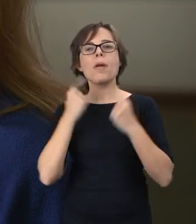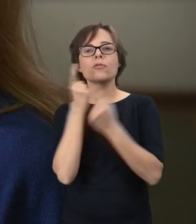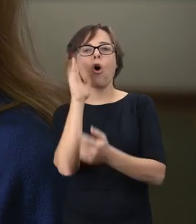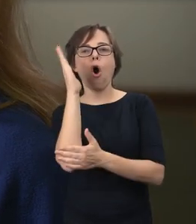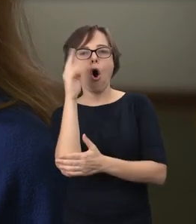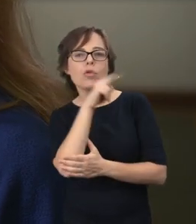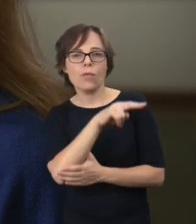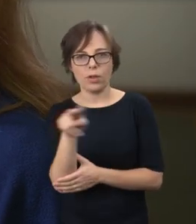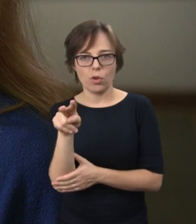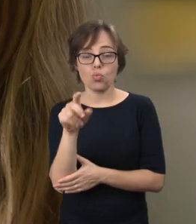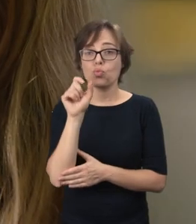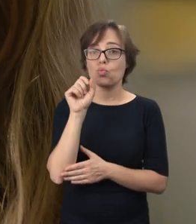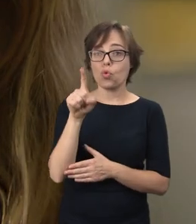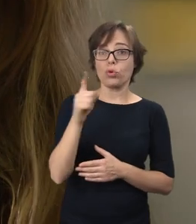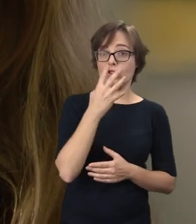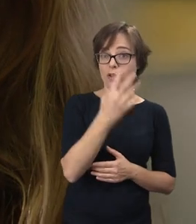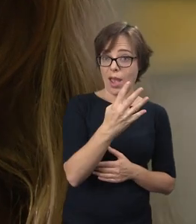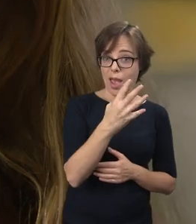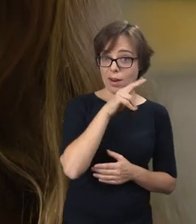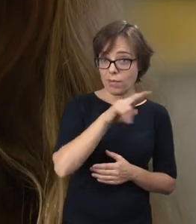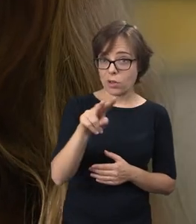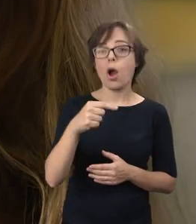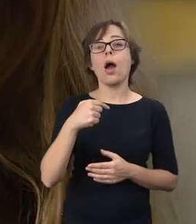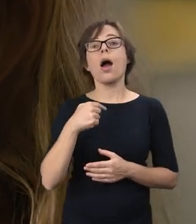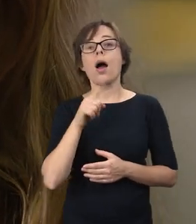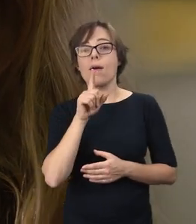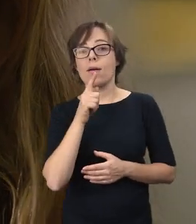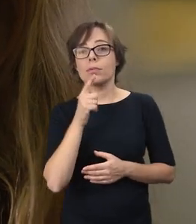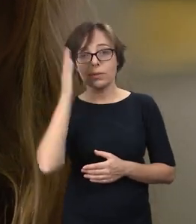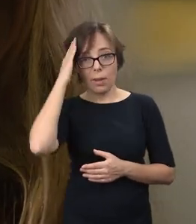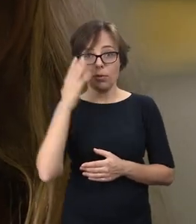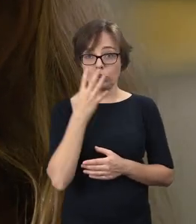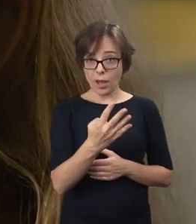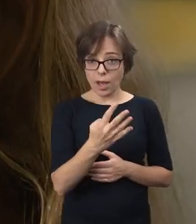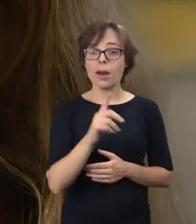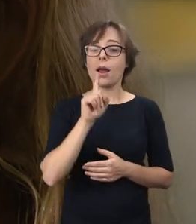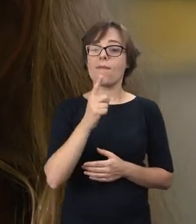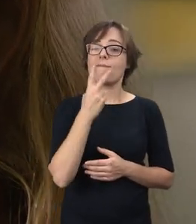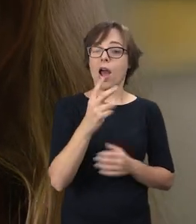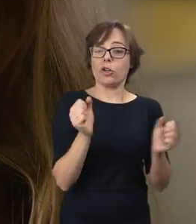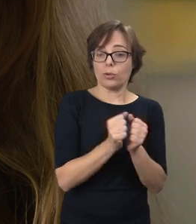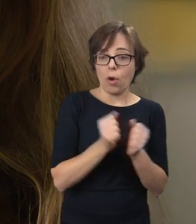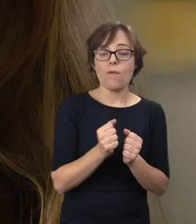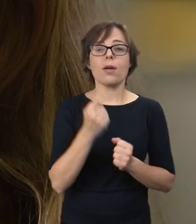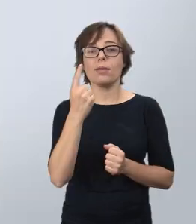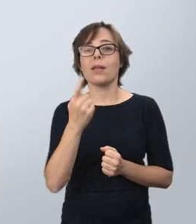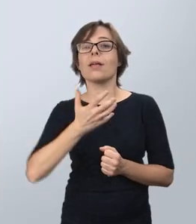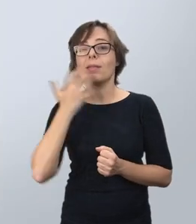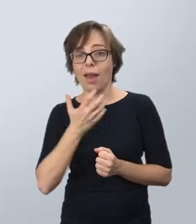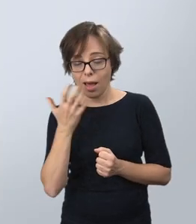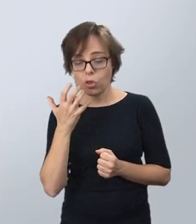pracowni. Znamy cztery takie widoki. Dwa zimowe i jedenletni znajdują się w zbiorach Muzeum Narodowego w Warszawie.